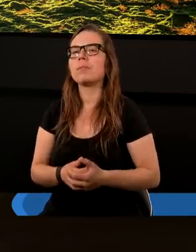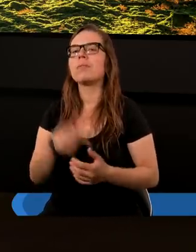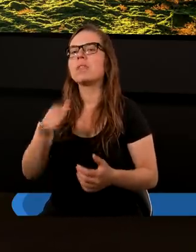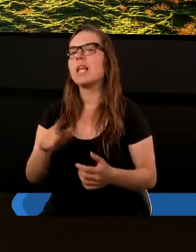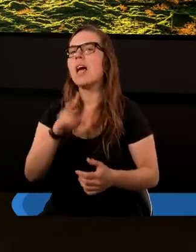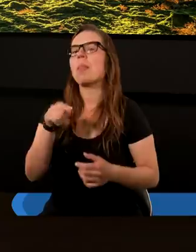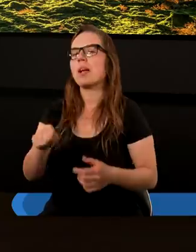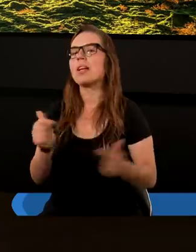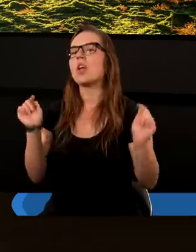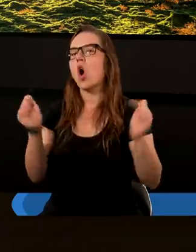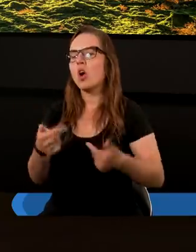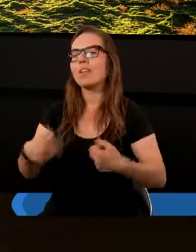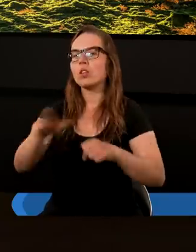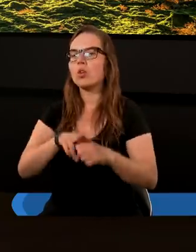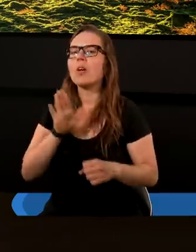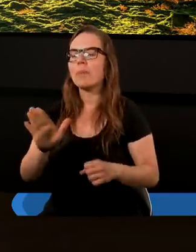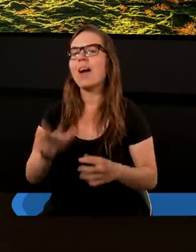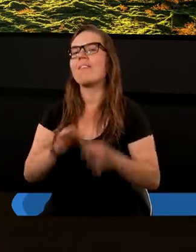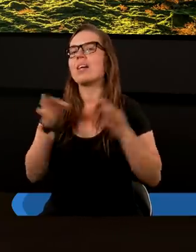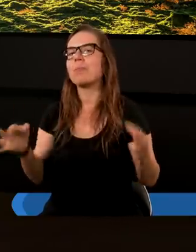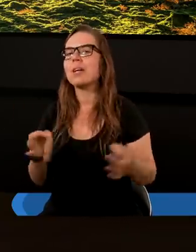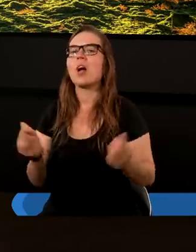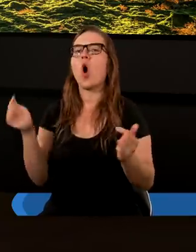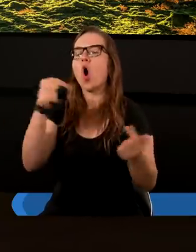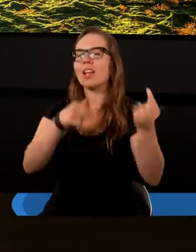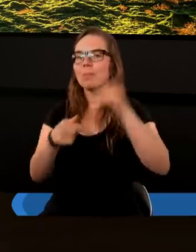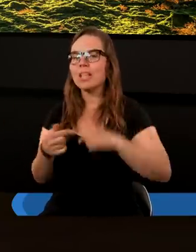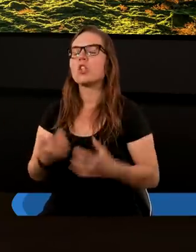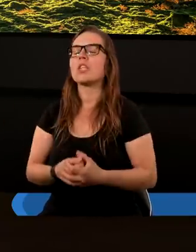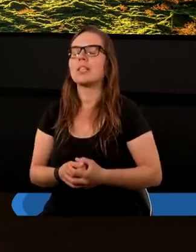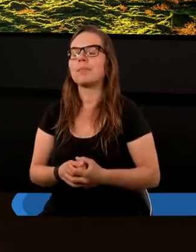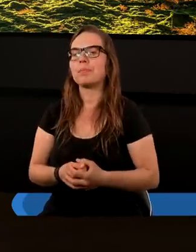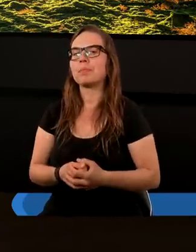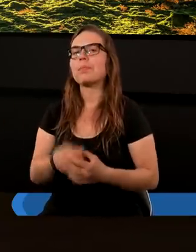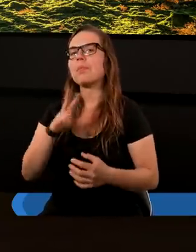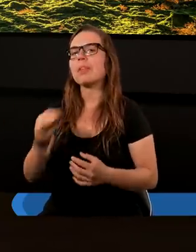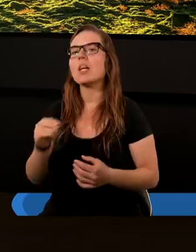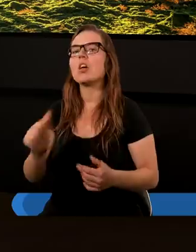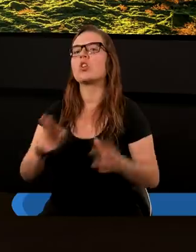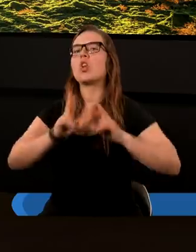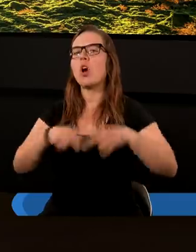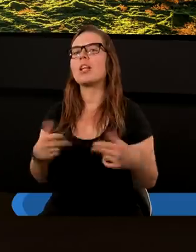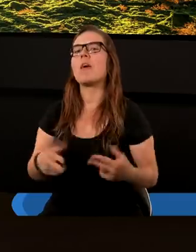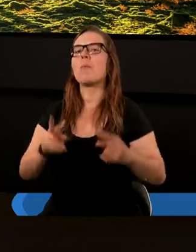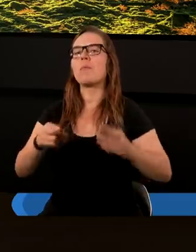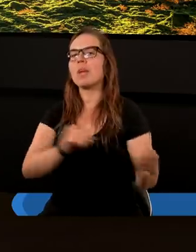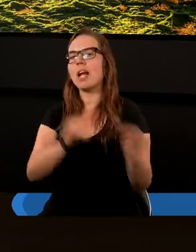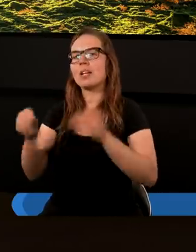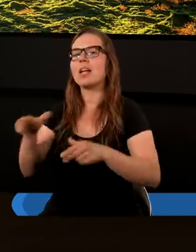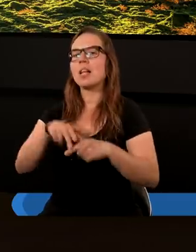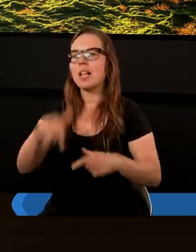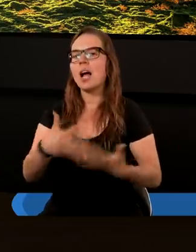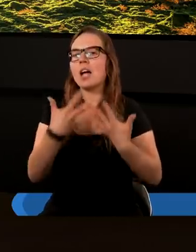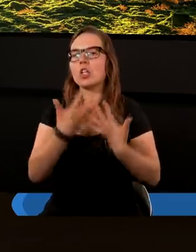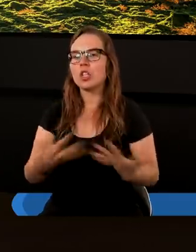że ten konflikt, który miał wymiar kosmiczny, że został przeniesiony na